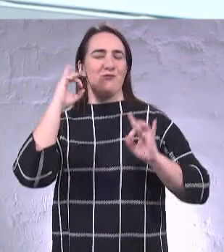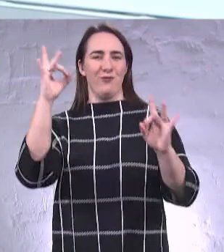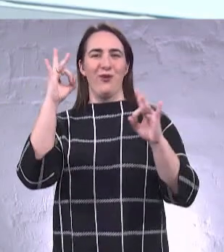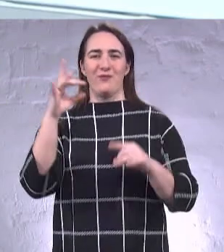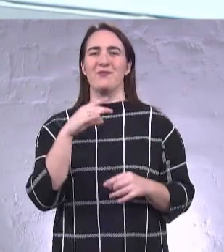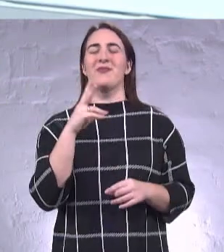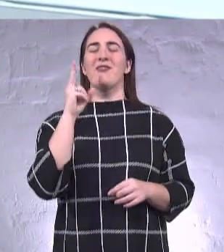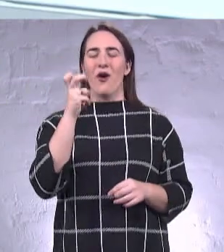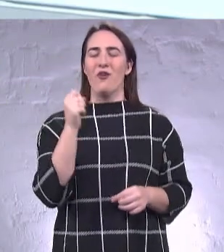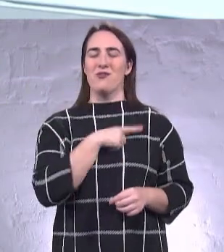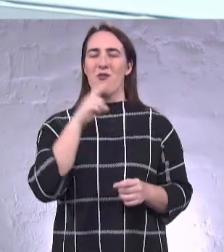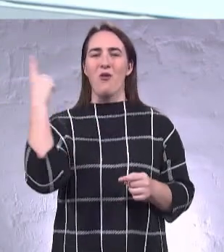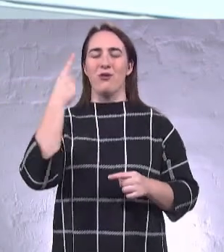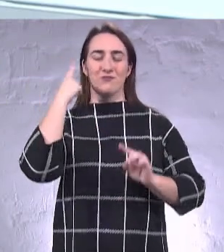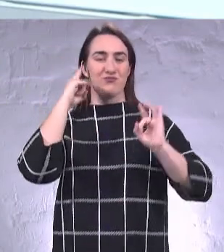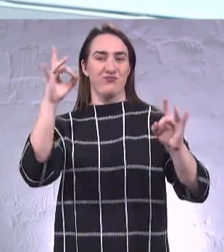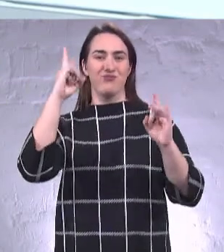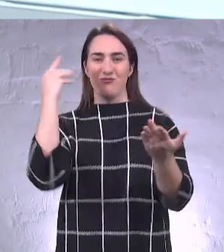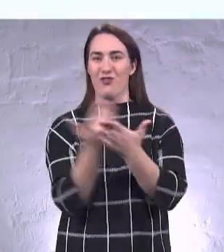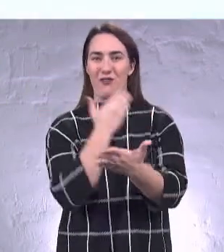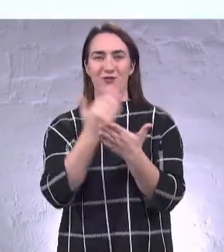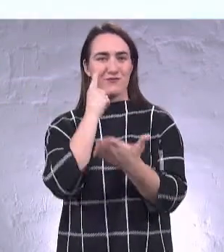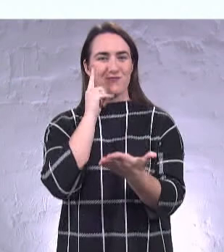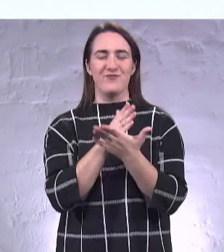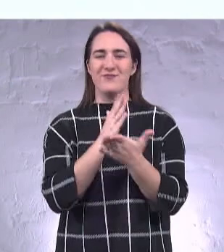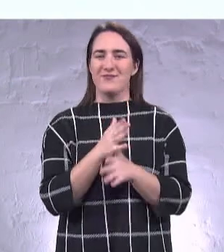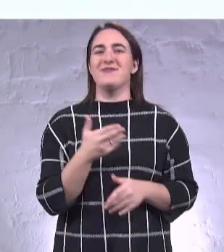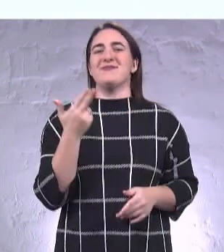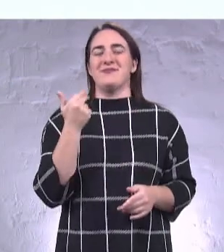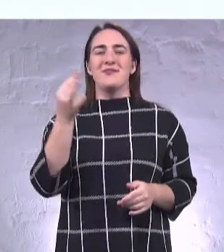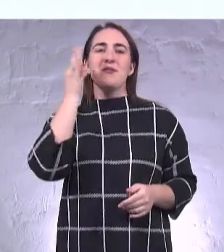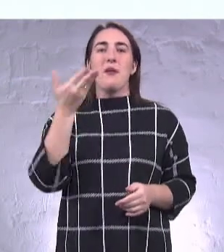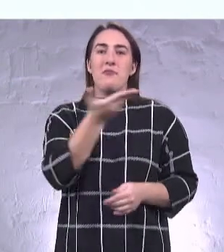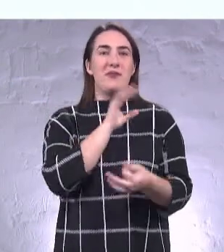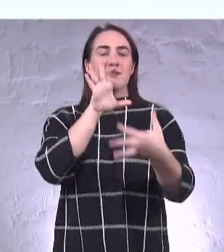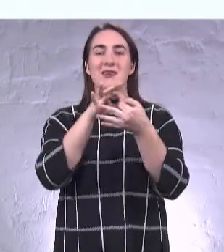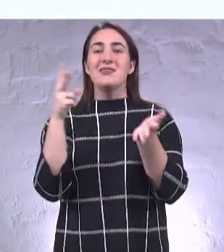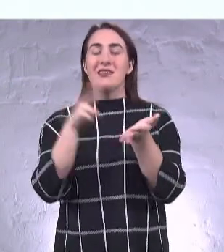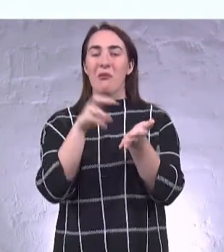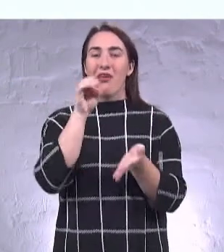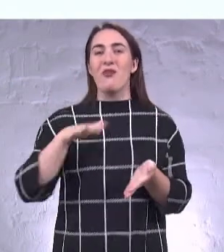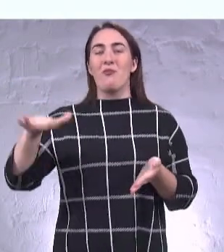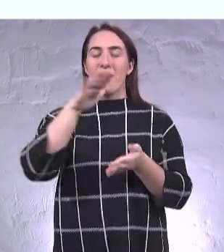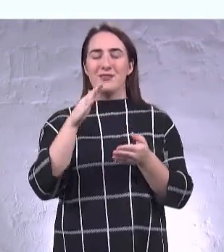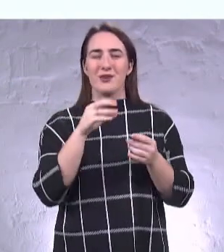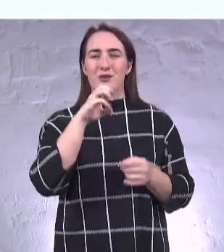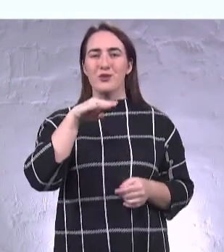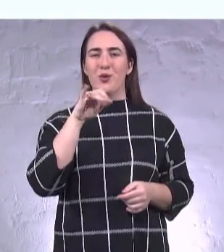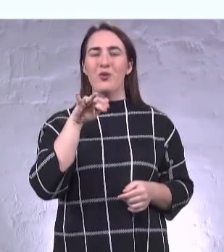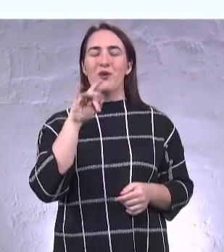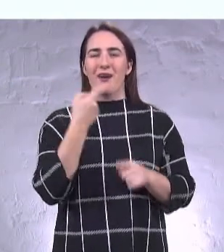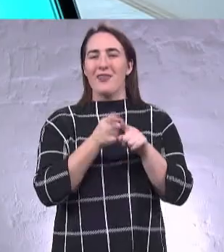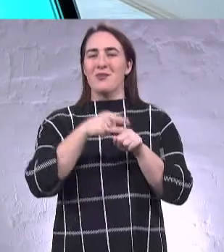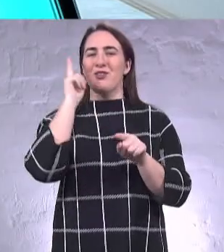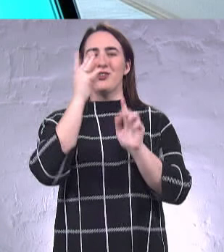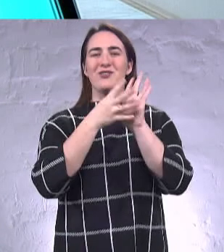але Одеська область звучала. Ну, це правда. Ну, ви пам'ятаєте, ми працювали в семи європейських структурах. Пам'ятаємо, пам'ятаємо. Це був 1998